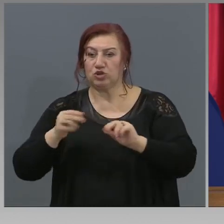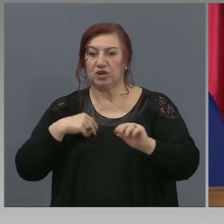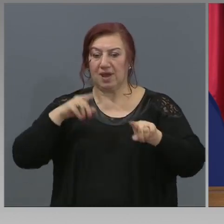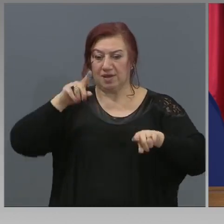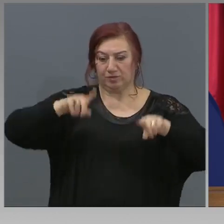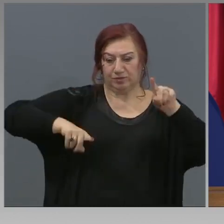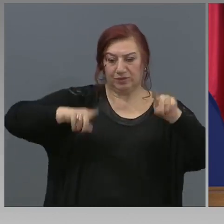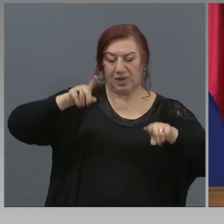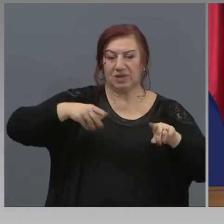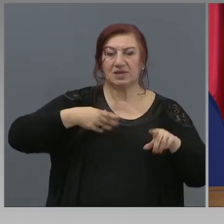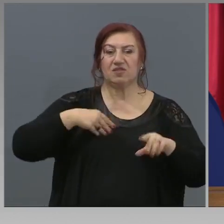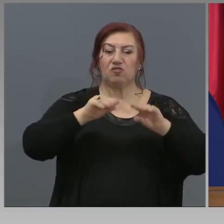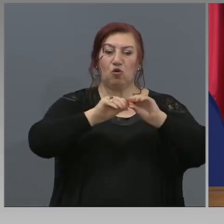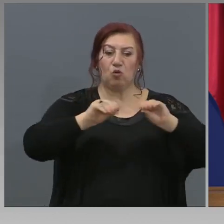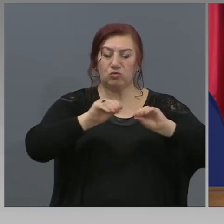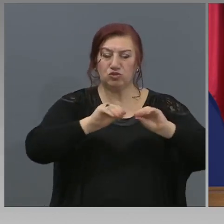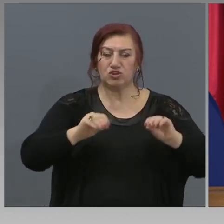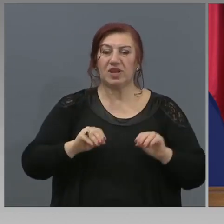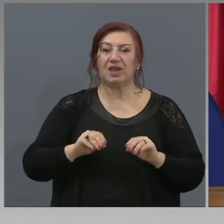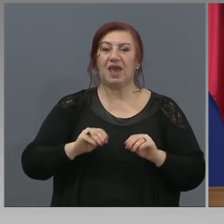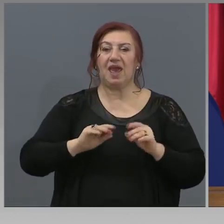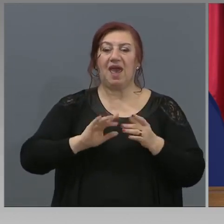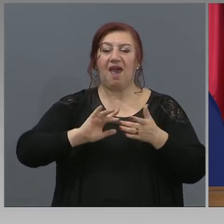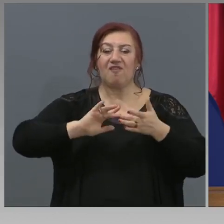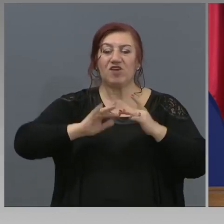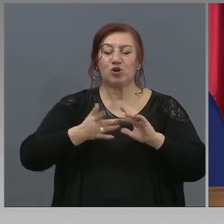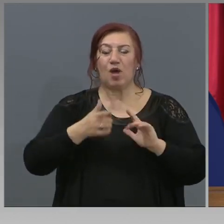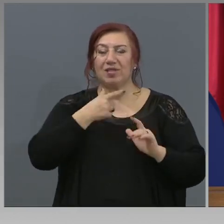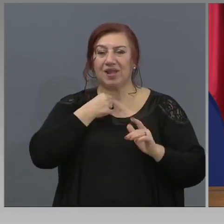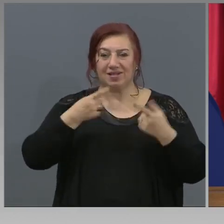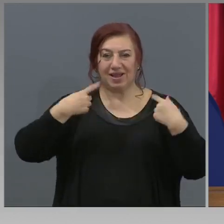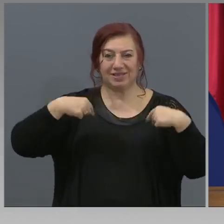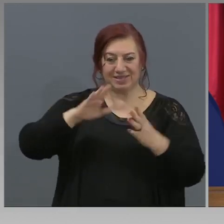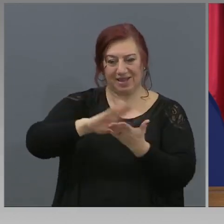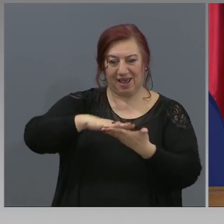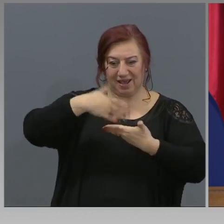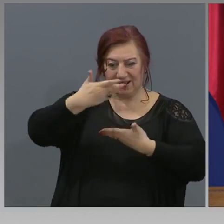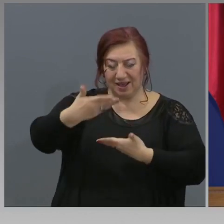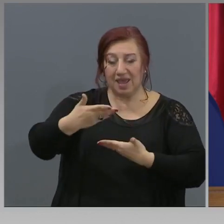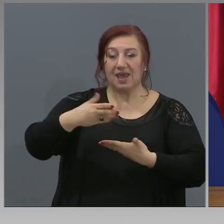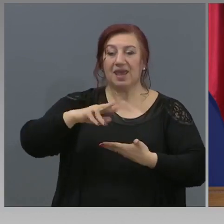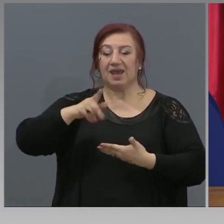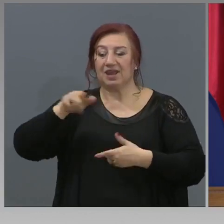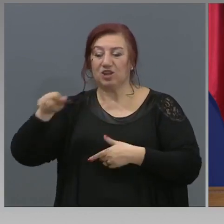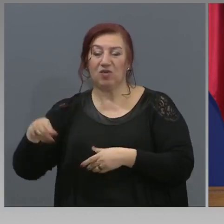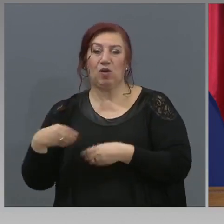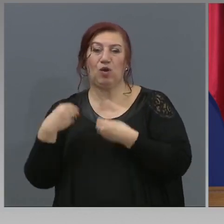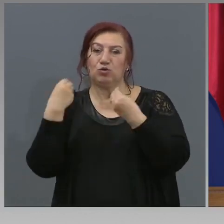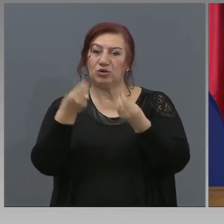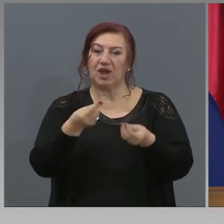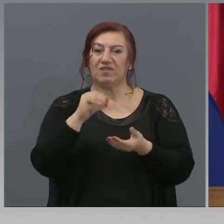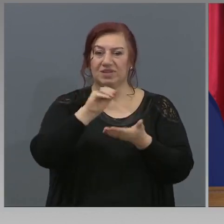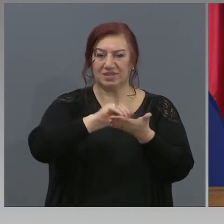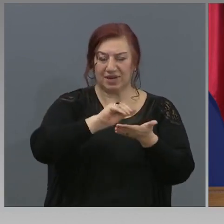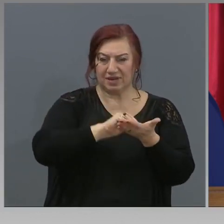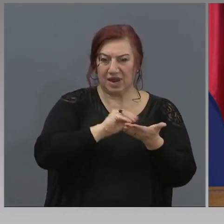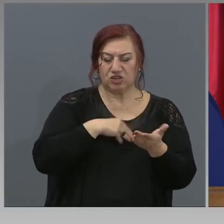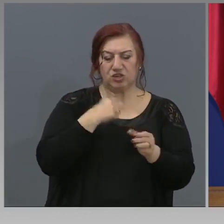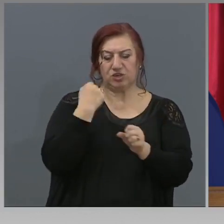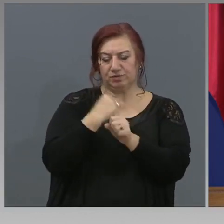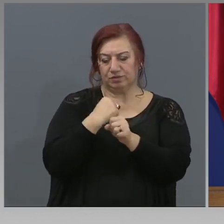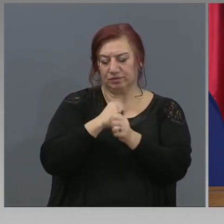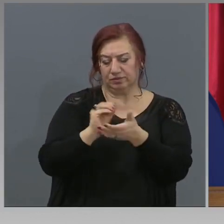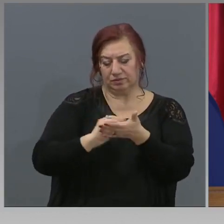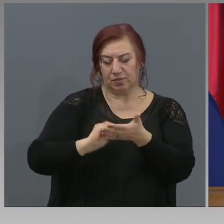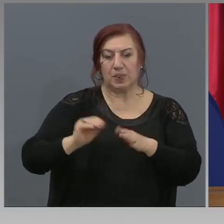обучението, което се осъществява в виртуални класни стаи, и това, което се осъществява чрез даването на задачи, разработването на проекти,